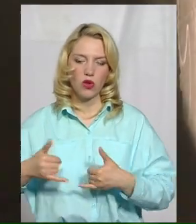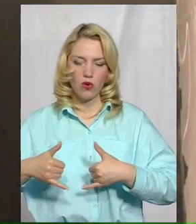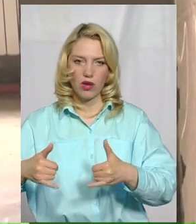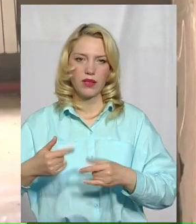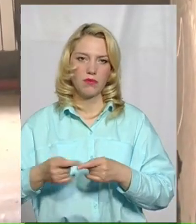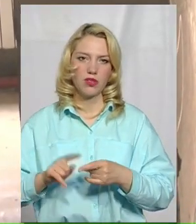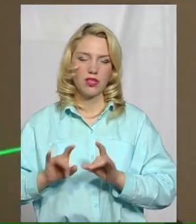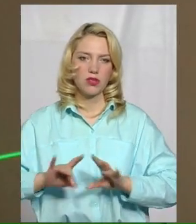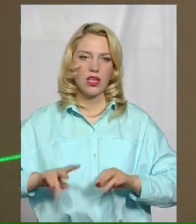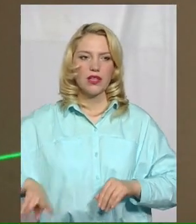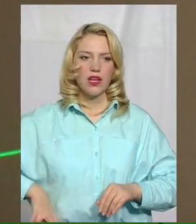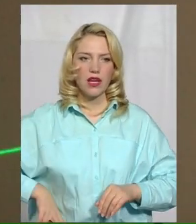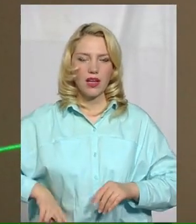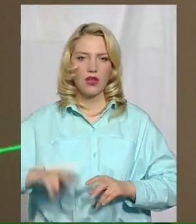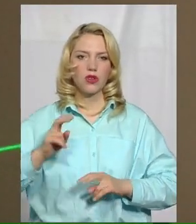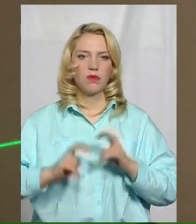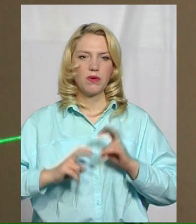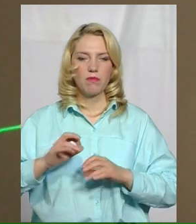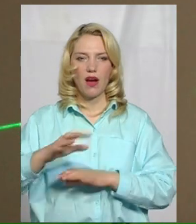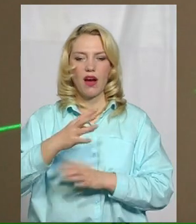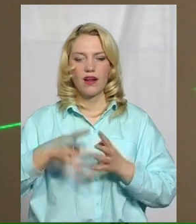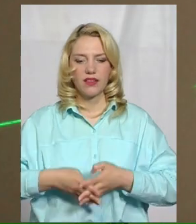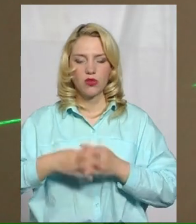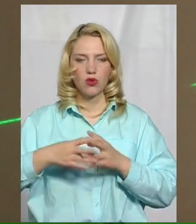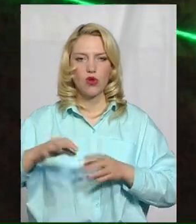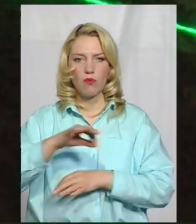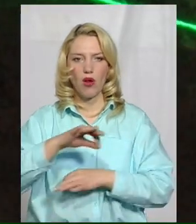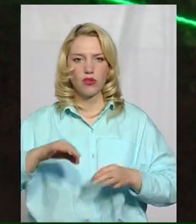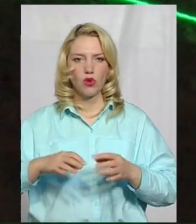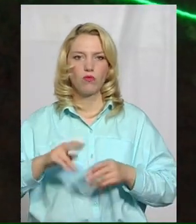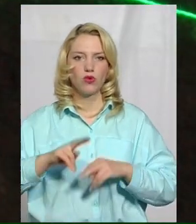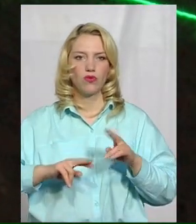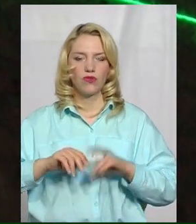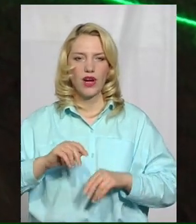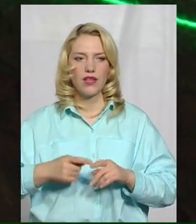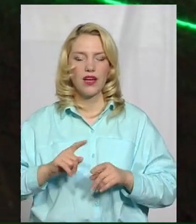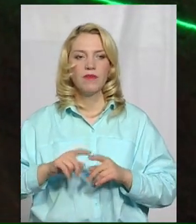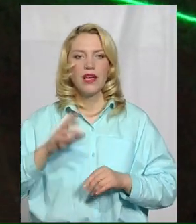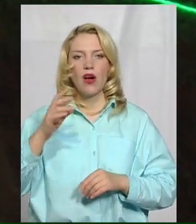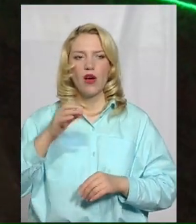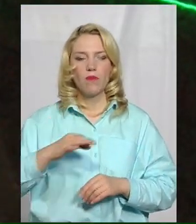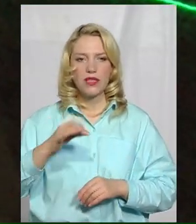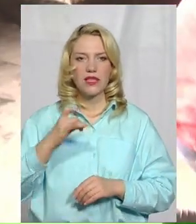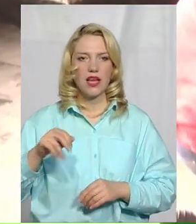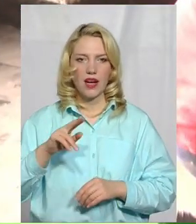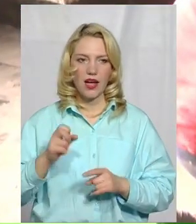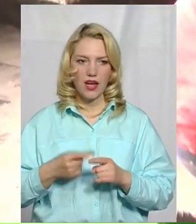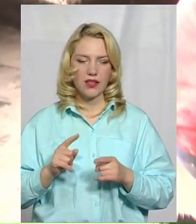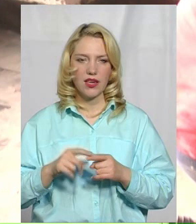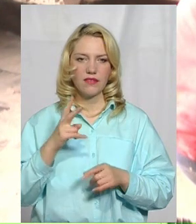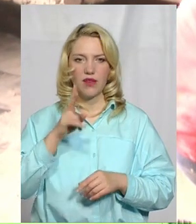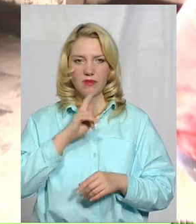комунального підприємства архітектурно-будівельного проєктування Хмельницької обласної ради Володимир Сельський. Два місяці працює на цьому об'єкті